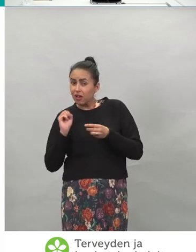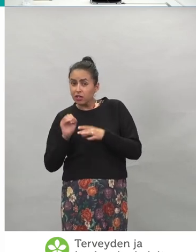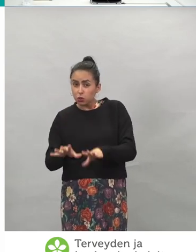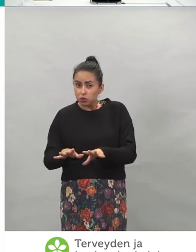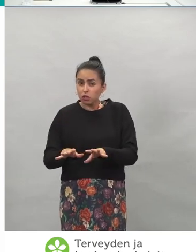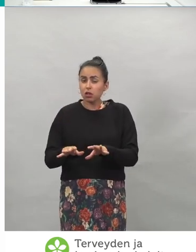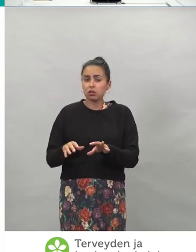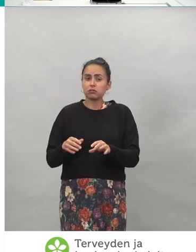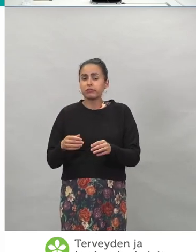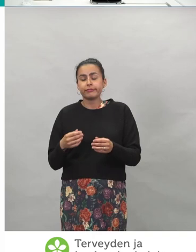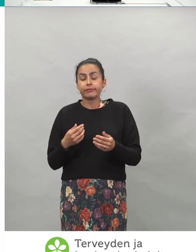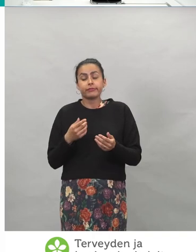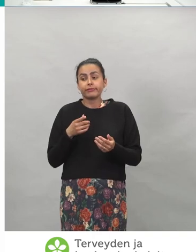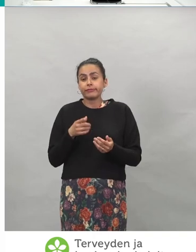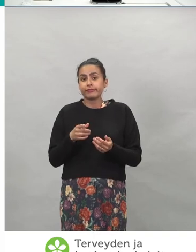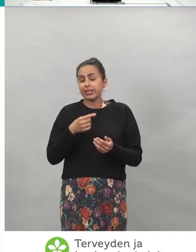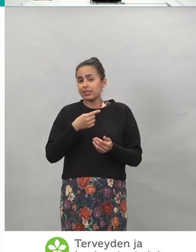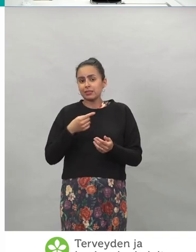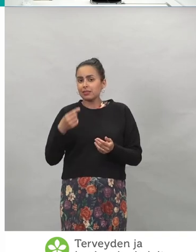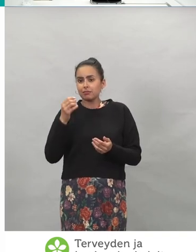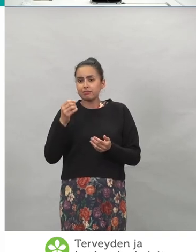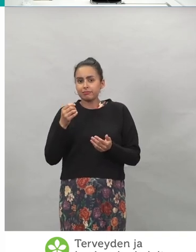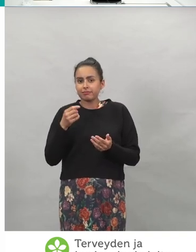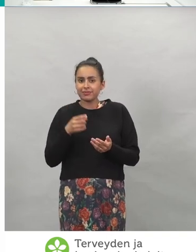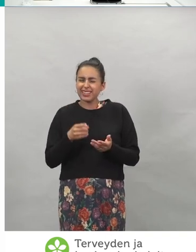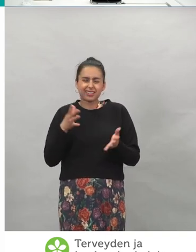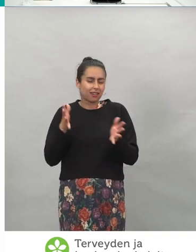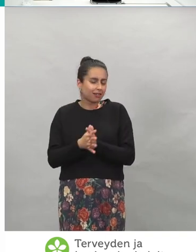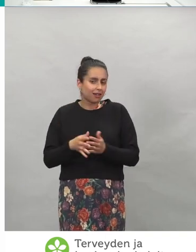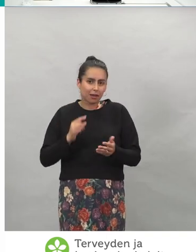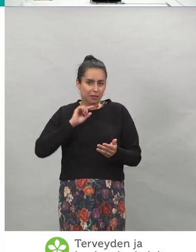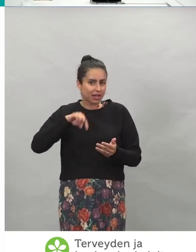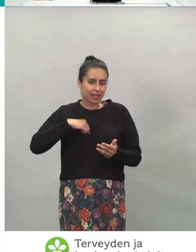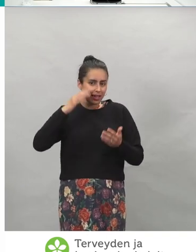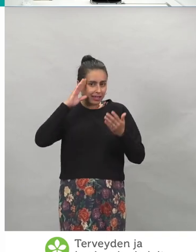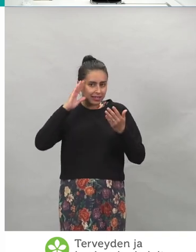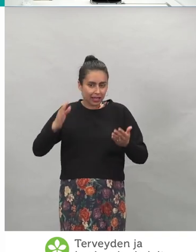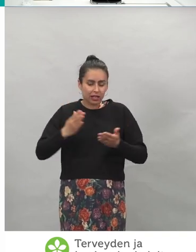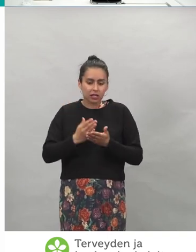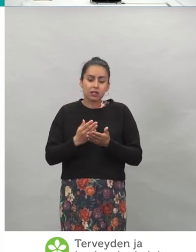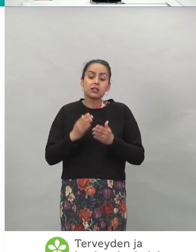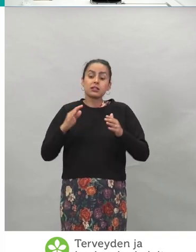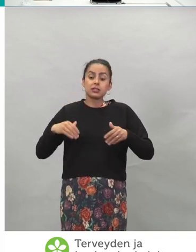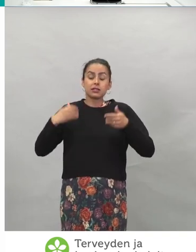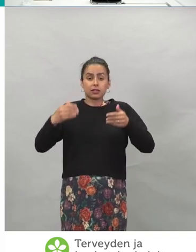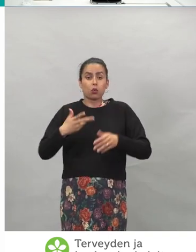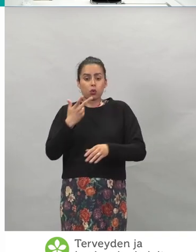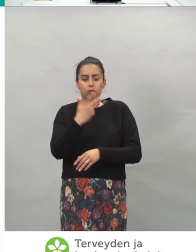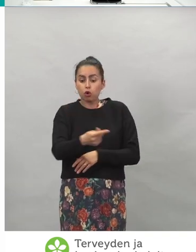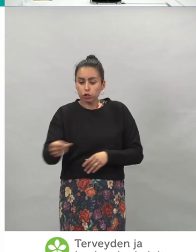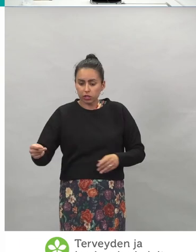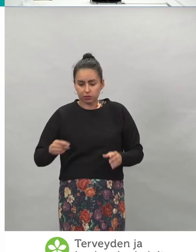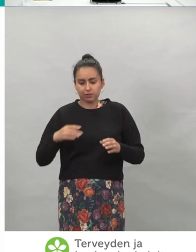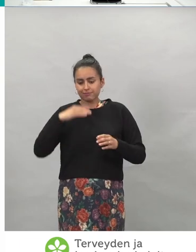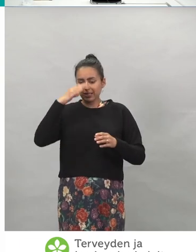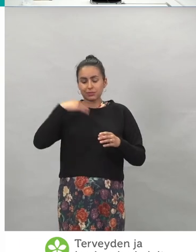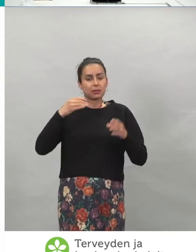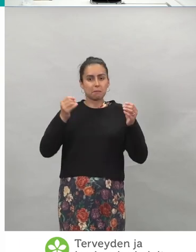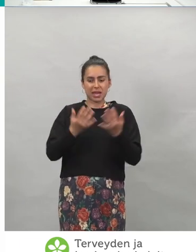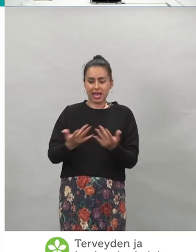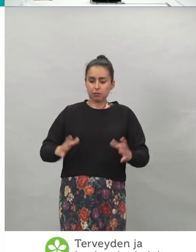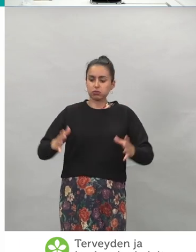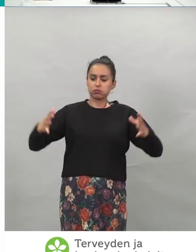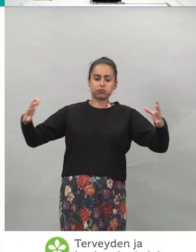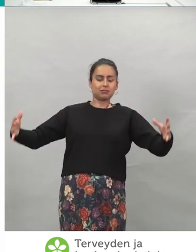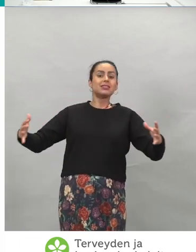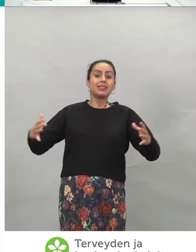tarkasti tunneta. Kun meillä tämä rokotettujen massa lisääntyy ja kun heidän seuranta-aikansa lisääntyy, niin sitten me